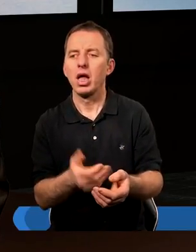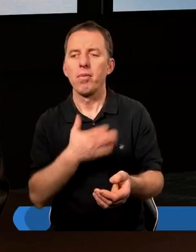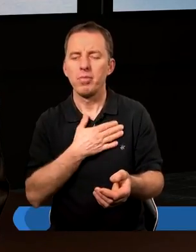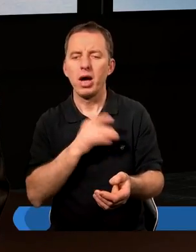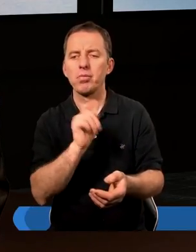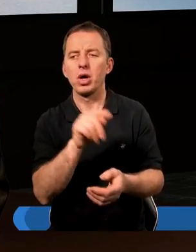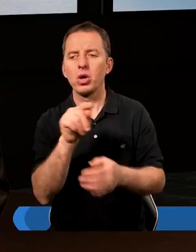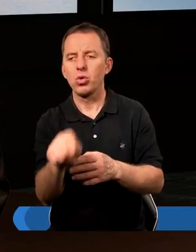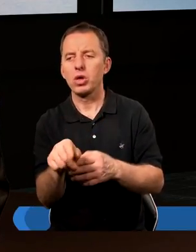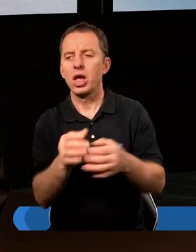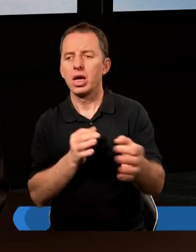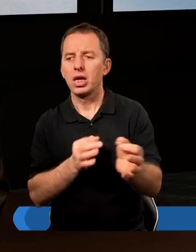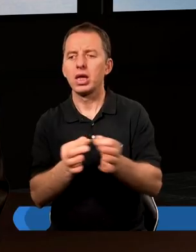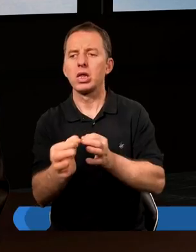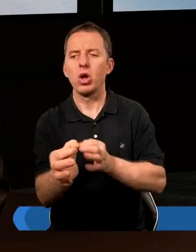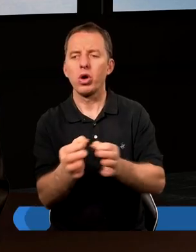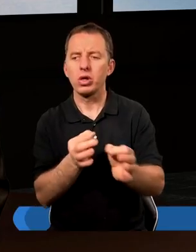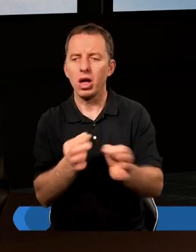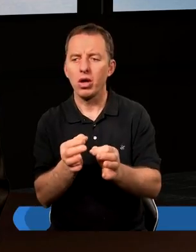mamy tutaj historię